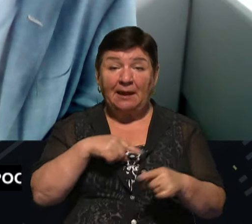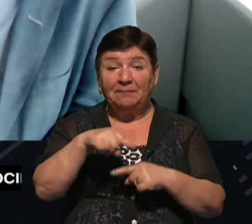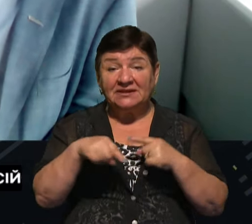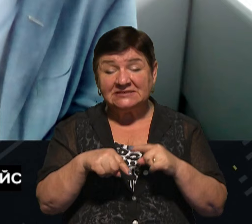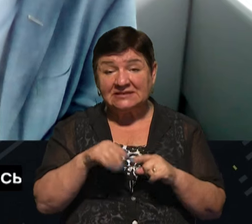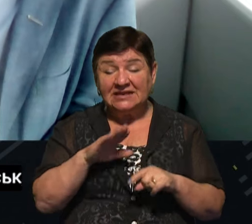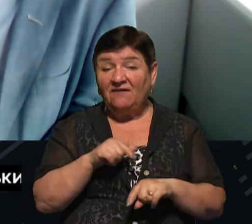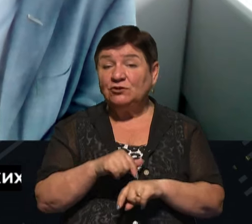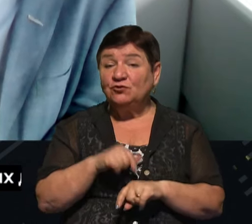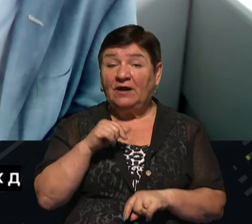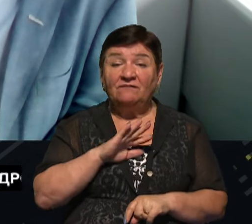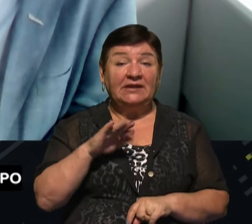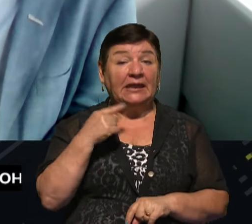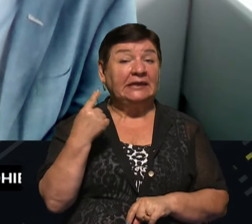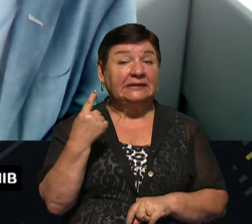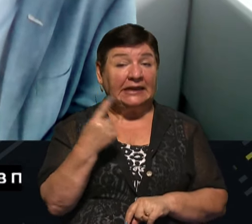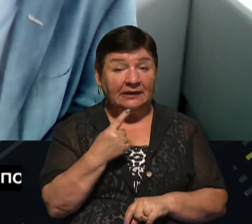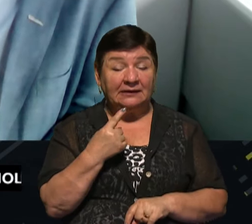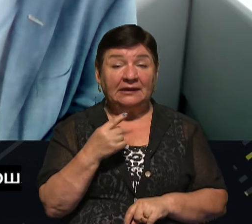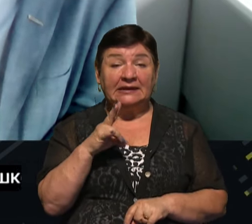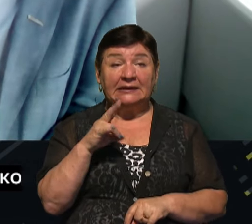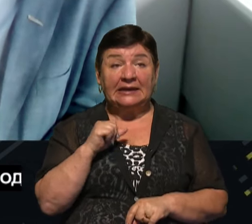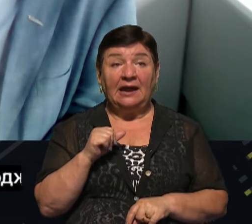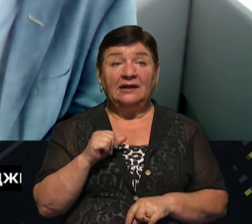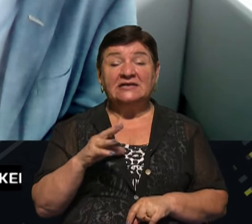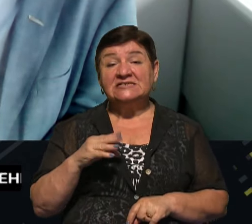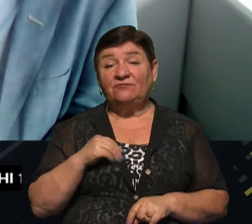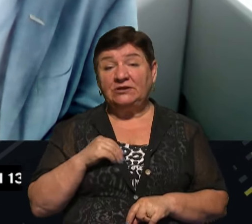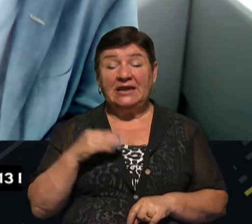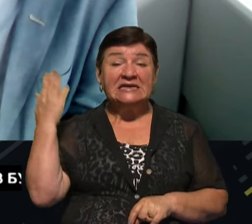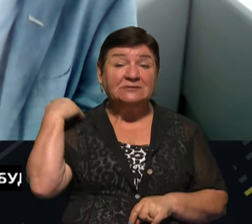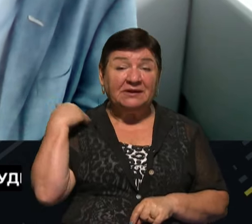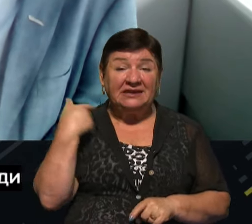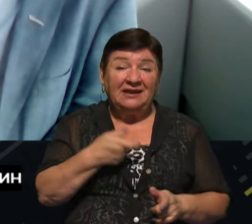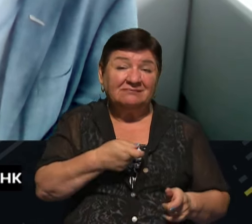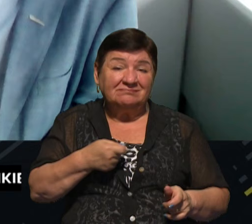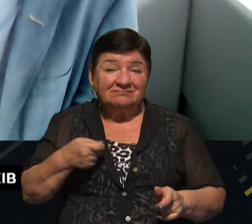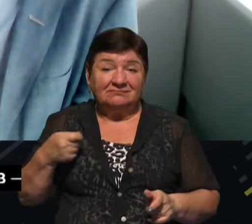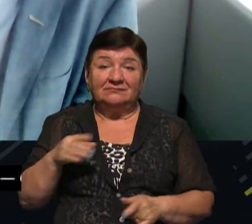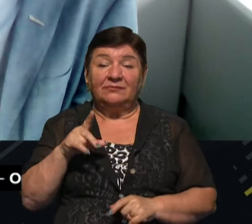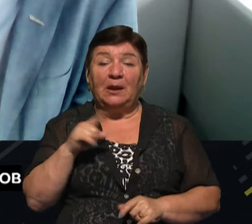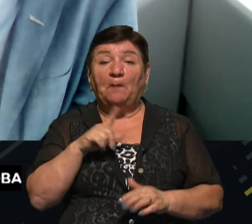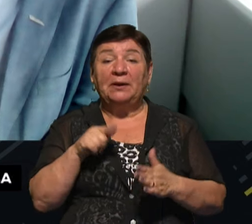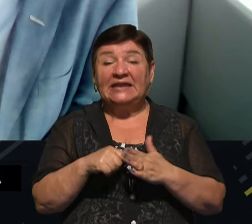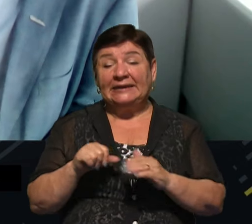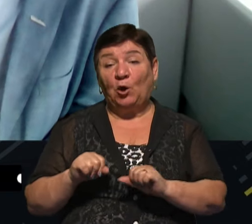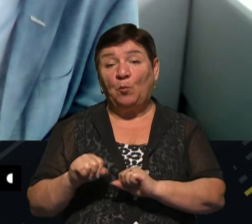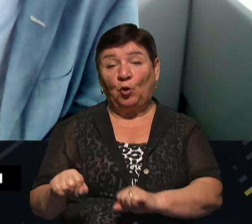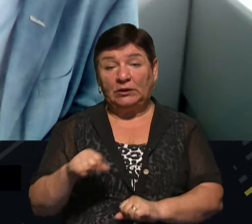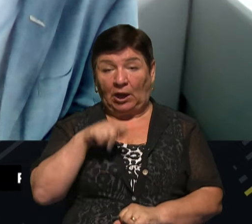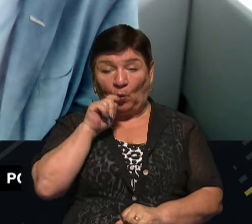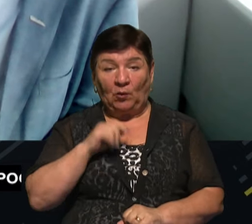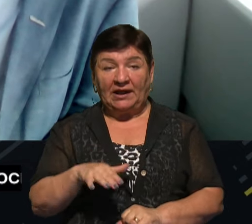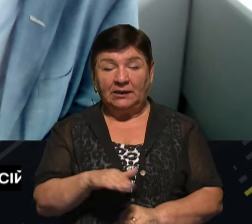що не він єдиний має на своїй спині витягнути питання оборони України.